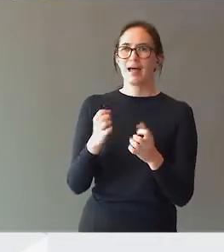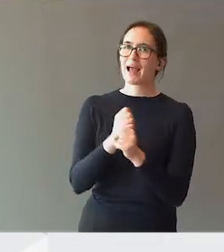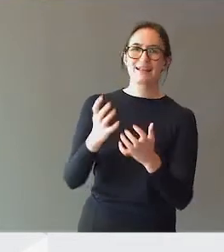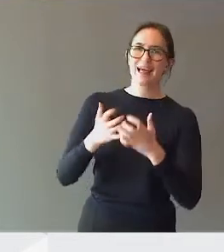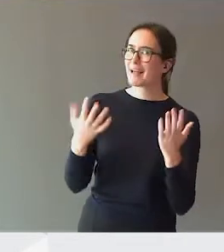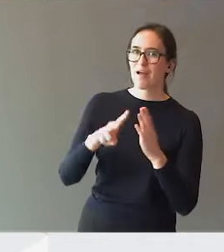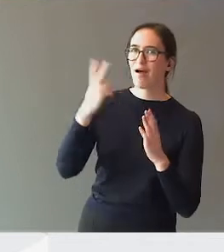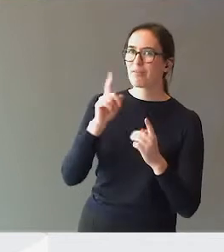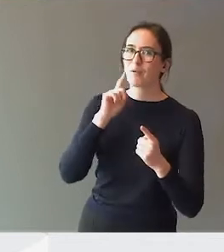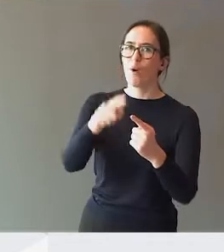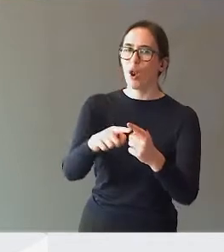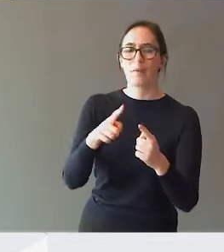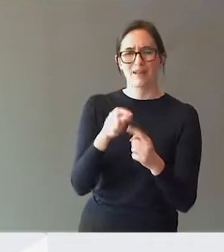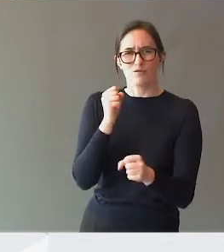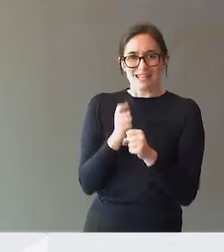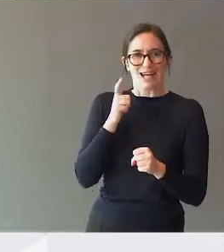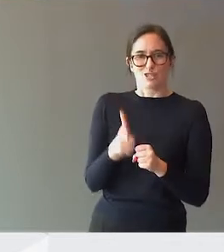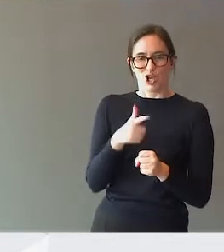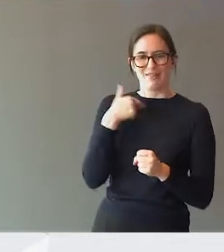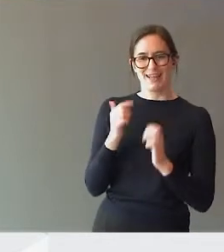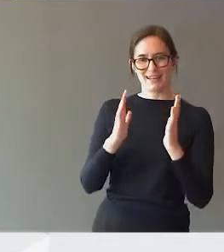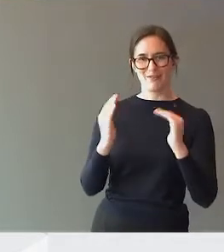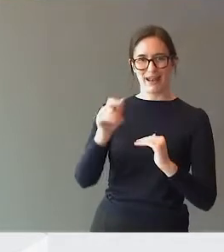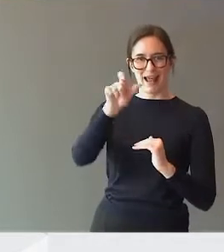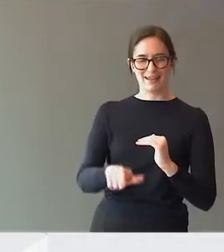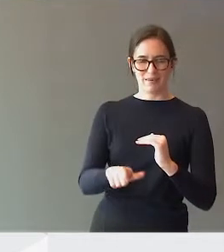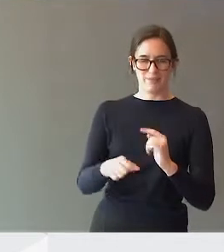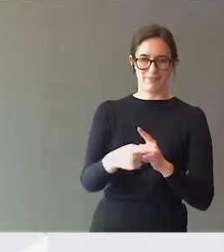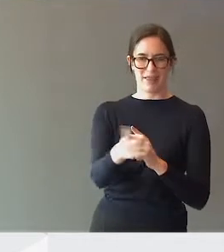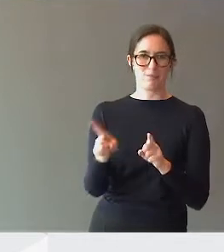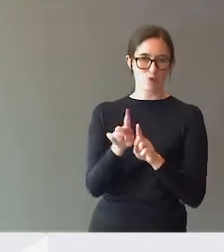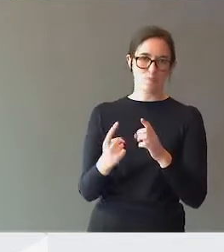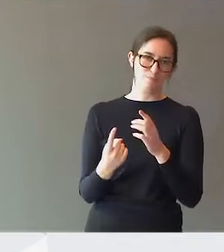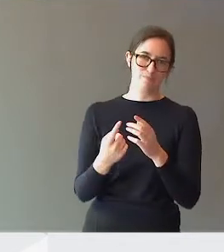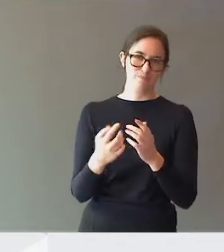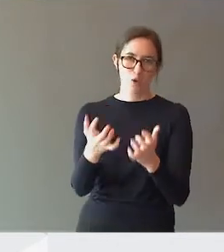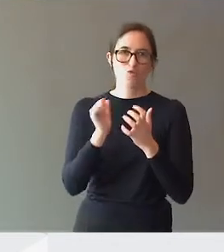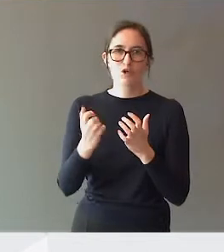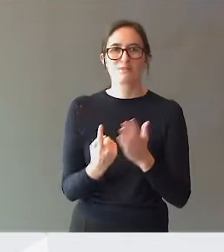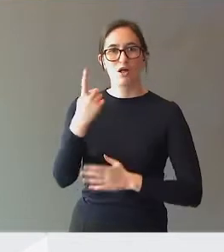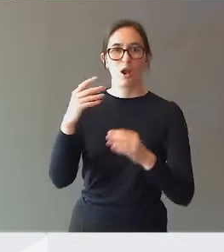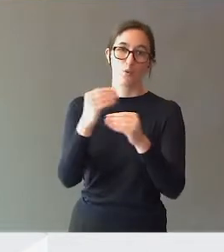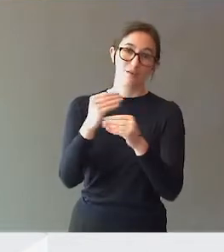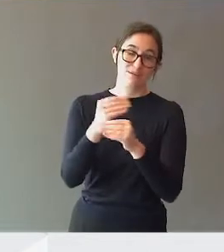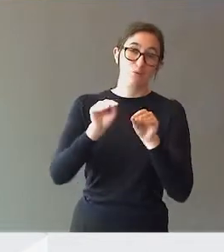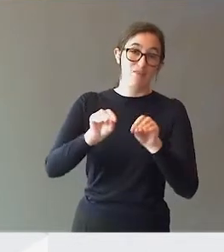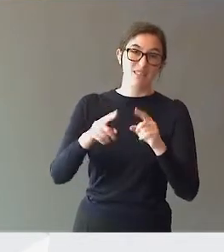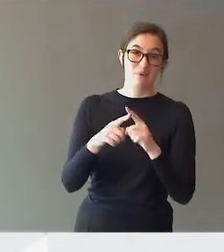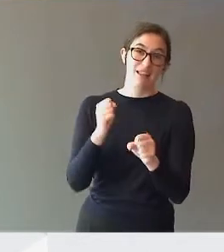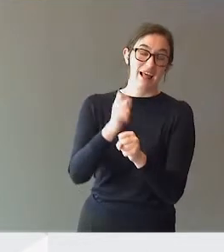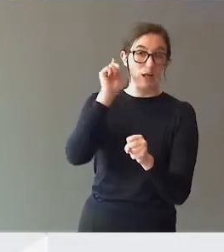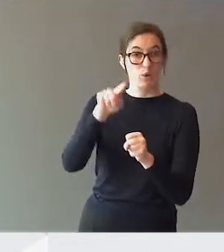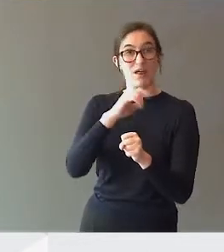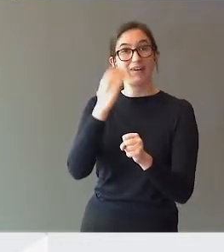men for sikkerhetsskyld så definerer vi den undervisningen de skal ha som spesialundervisning, og den kunne like gjerne vært definert som tilpasset opplæring. Takk.